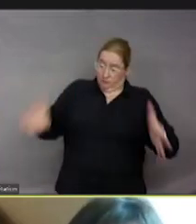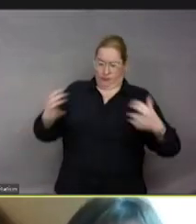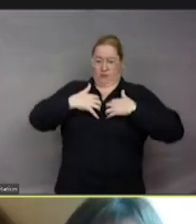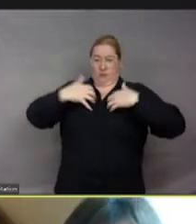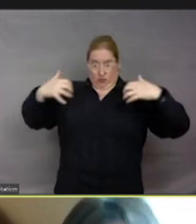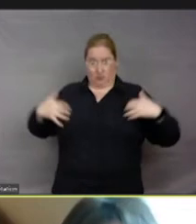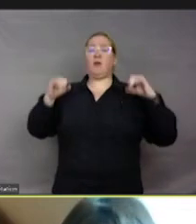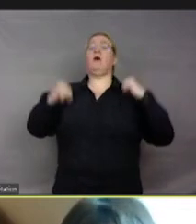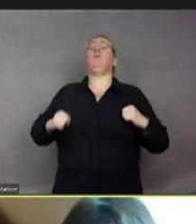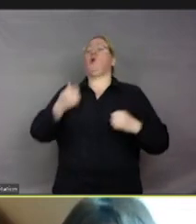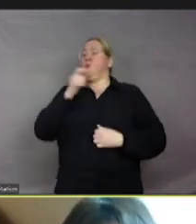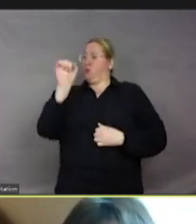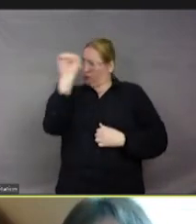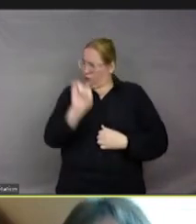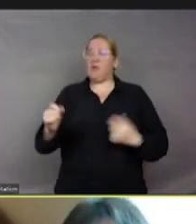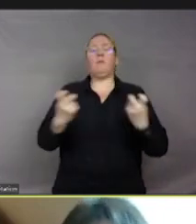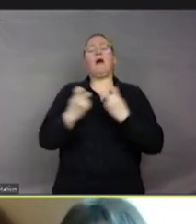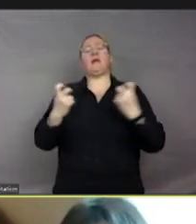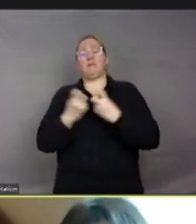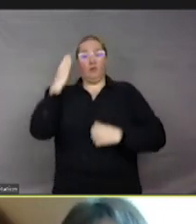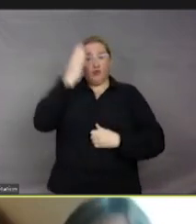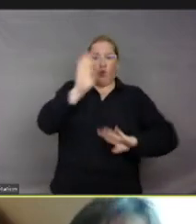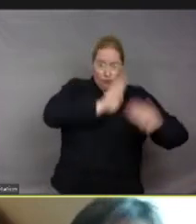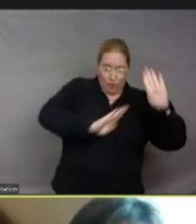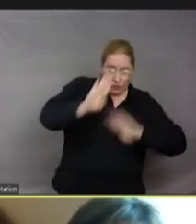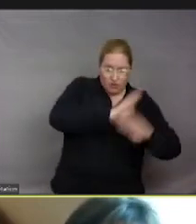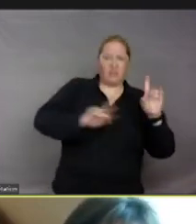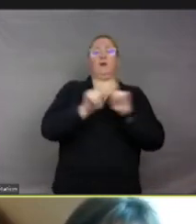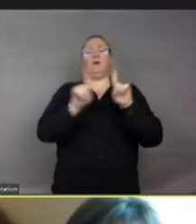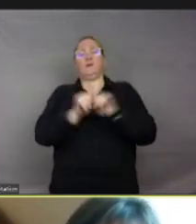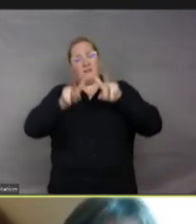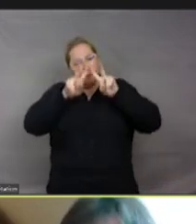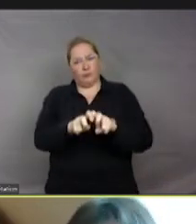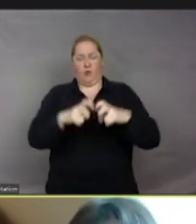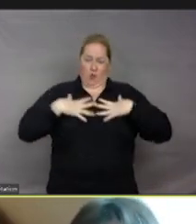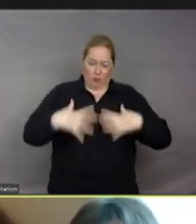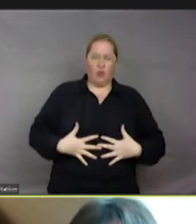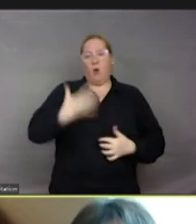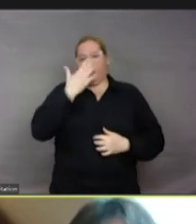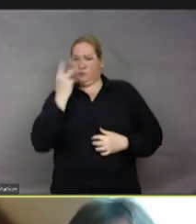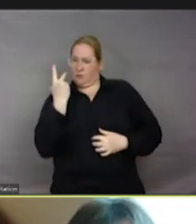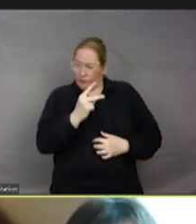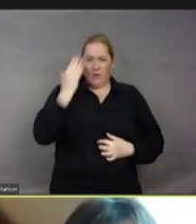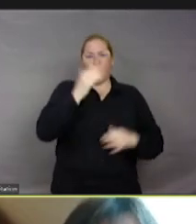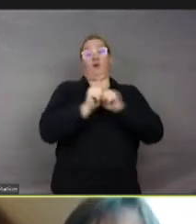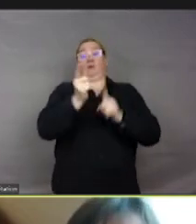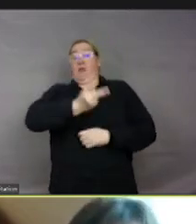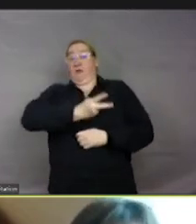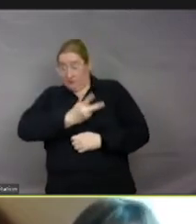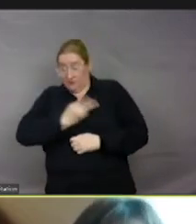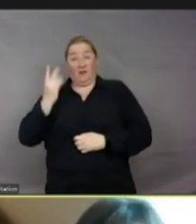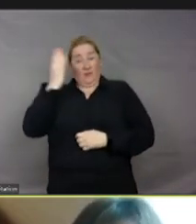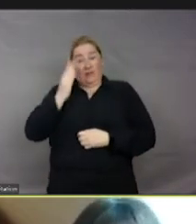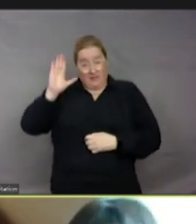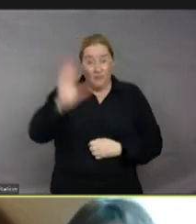particulièrement en zoolobiologie, en éthologie et en médecine vétérinaire. Mais j'ai envie de dire également en médecine humaine, puisque l